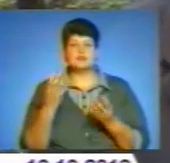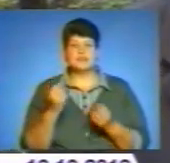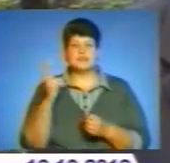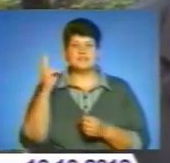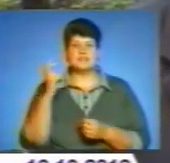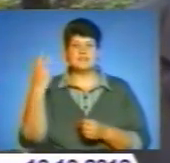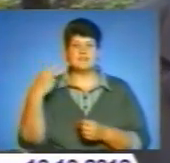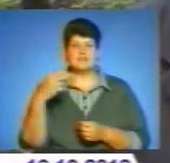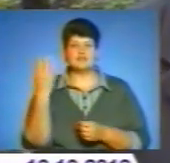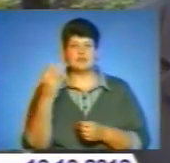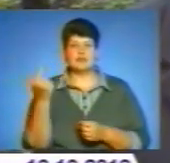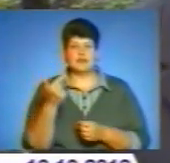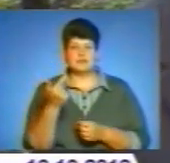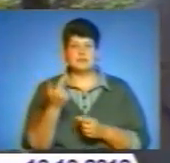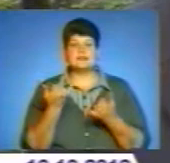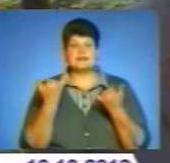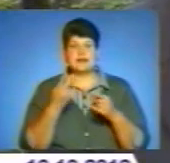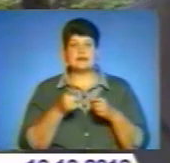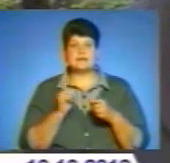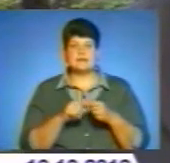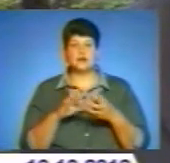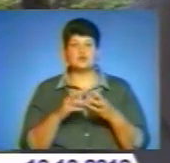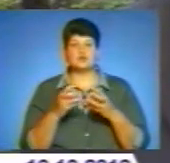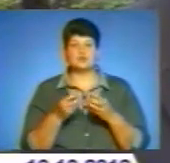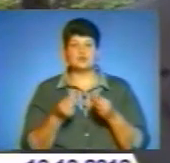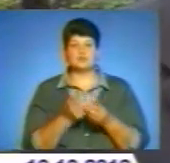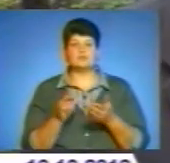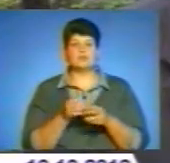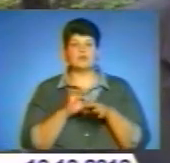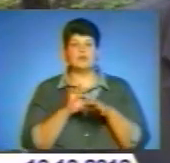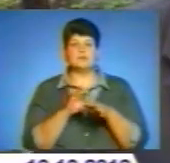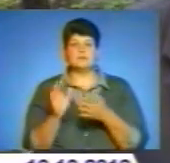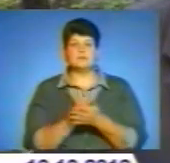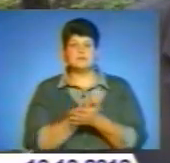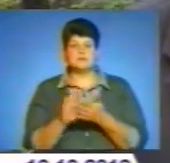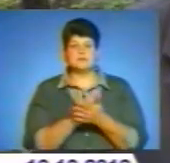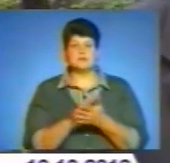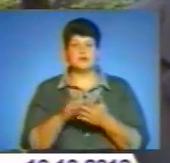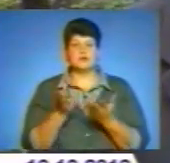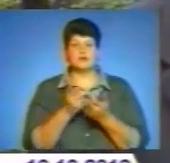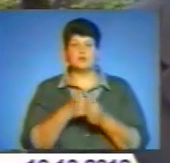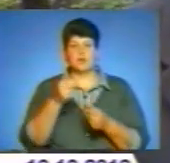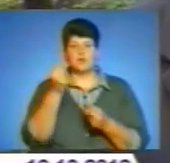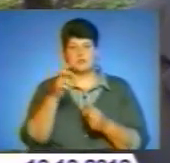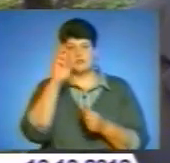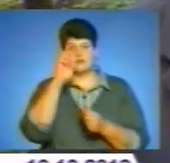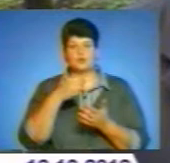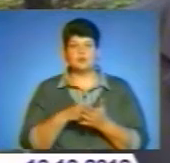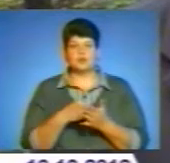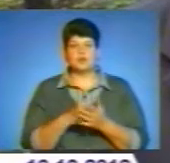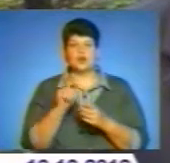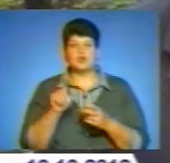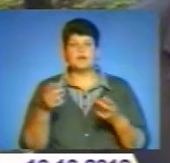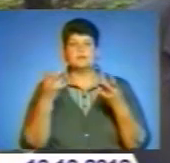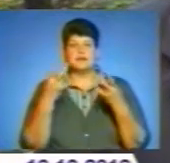реєстрацію державного акту. Тобто додатково платилося вже за існуючий державний акт, крім польових робіт і технічної документації, ще 224 гривні. Зараз ці